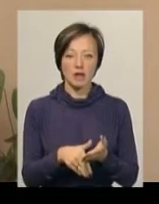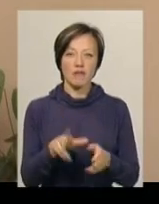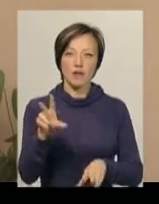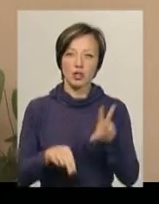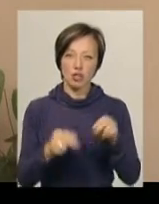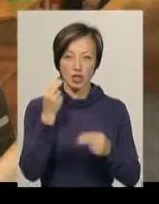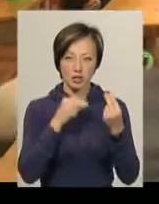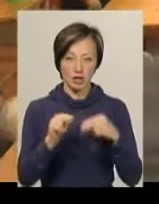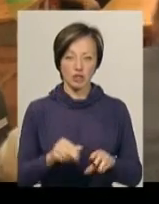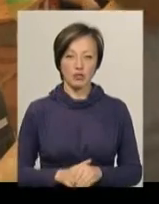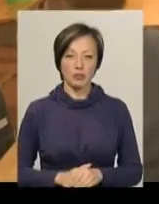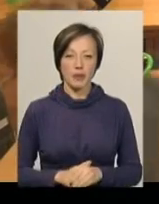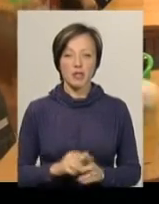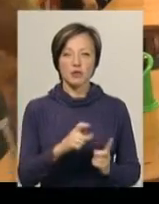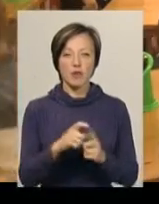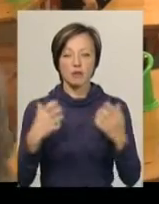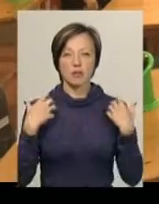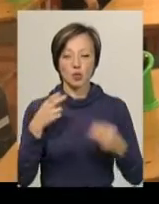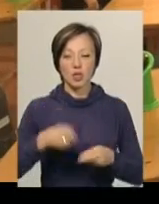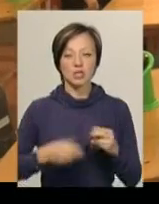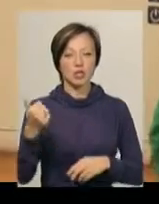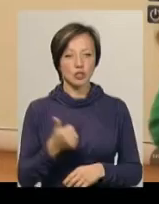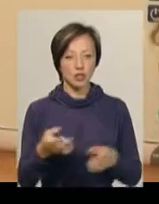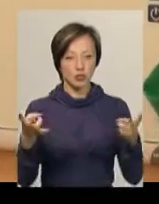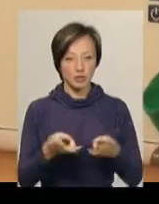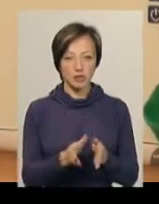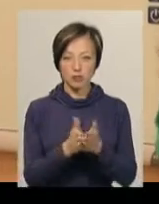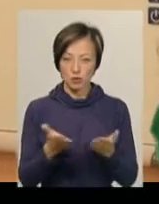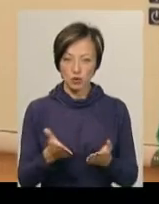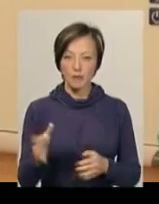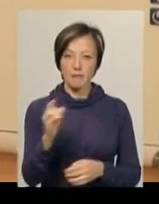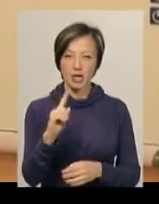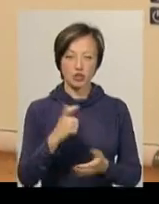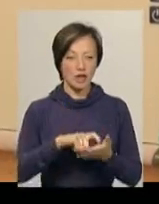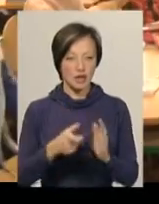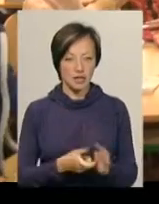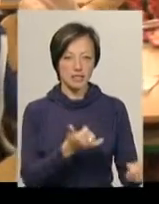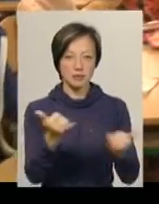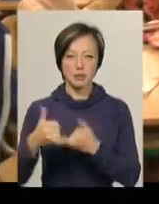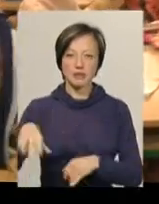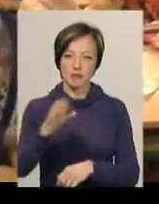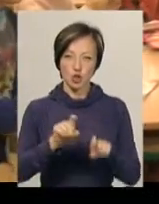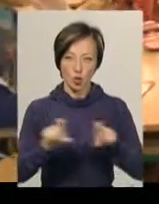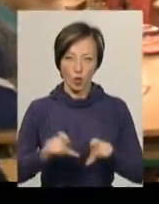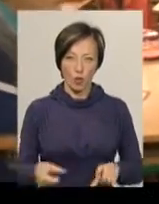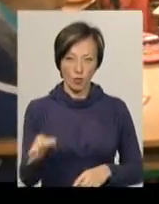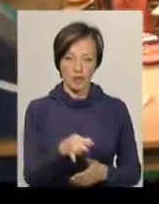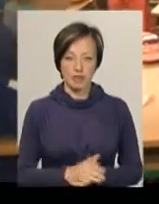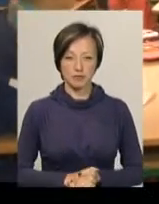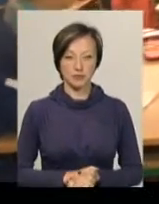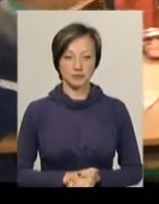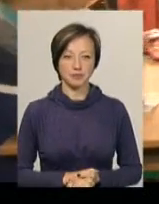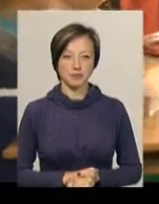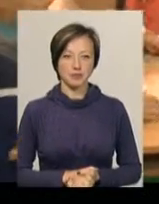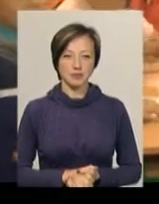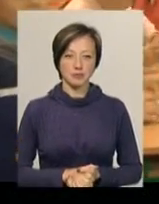вважає найкращим. За словами Олега Фасолі, до кінця тижня необхідними підручниками для першокласників забезпечать усі школи області. Дарина